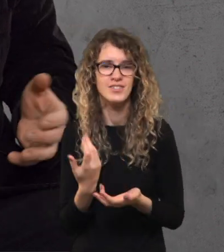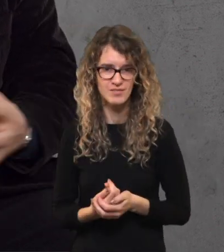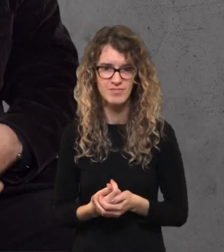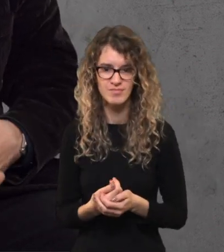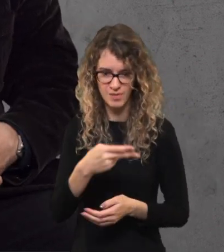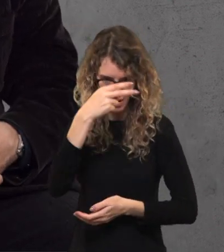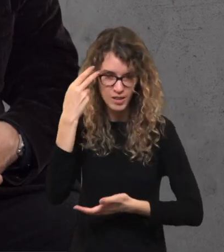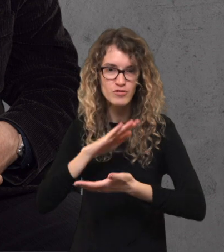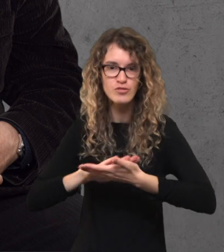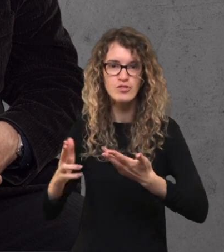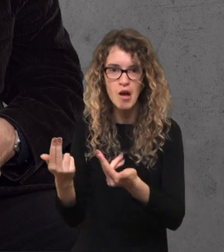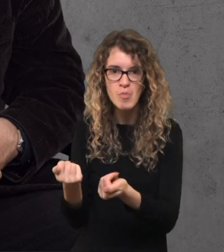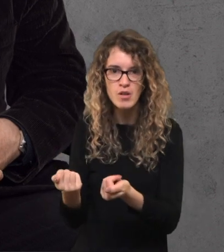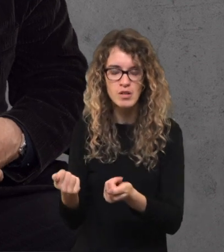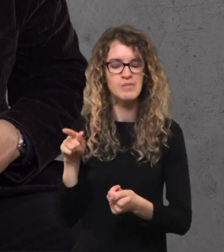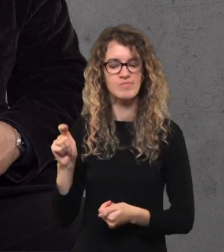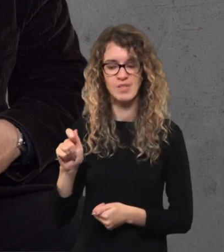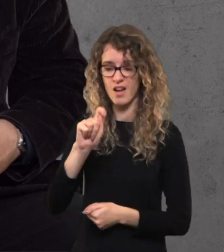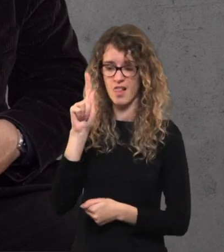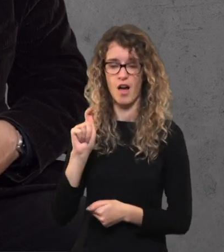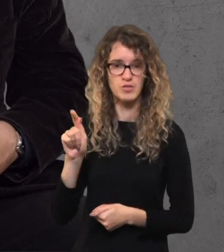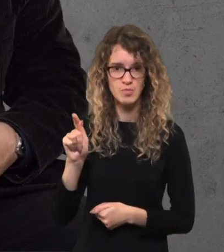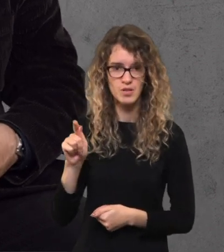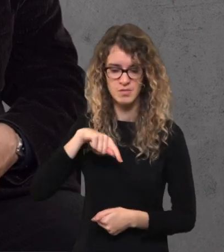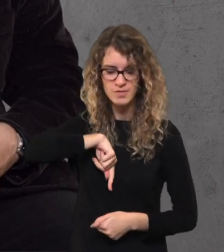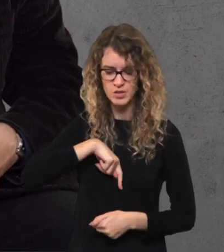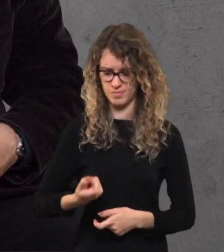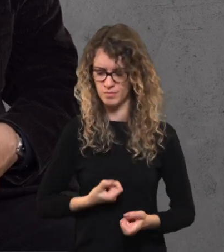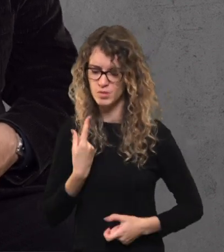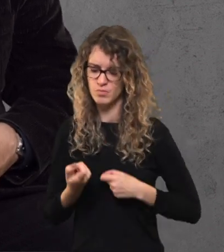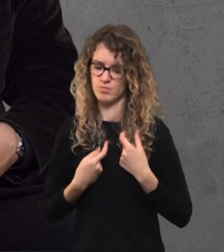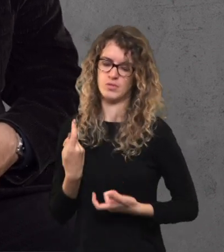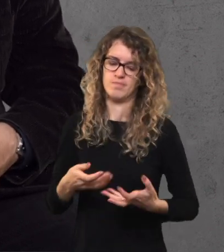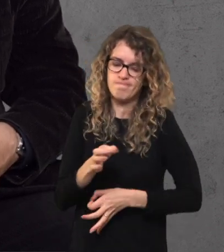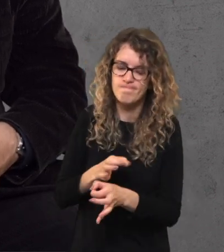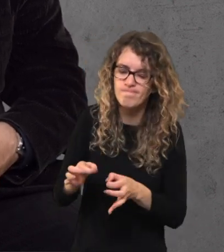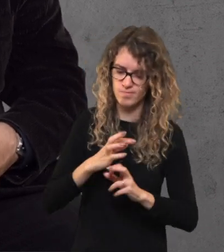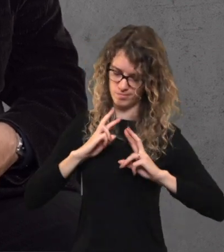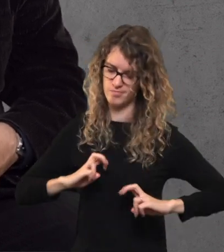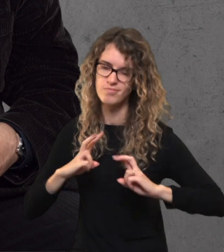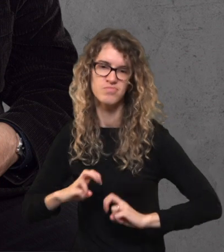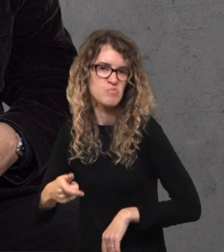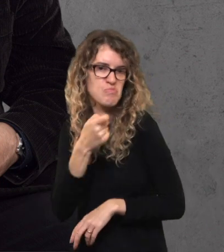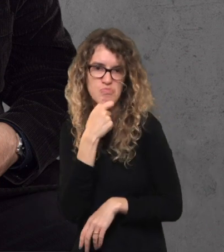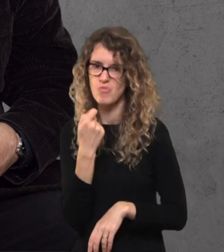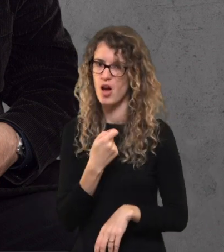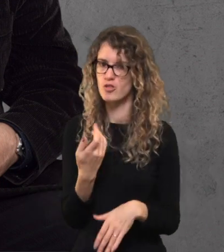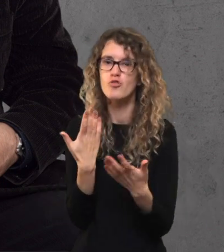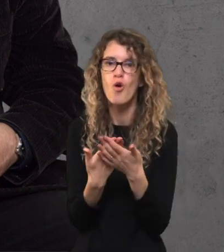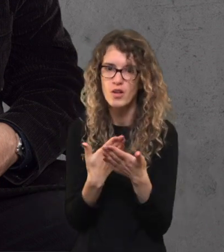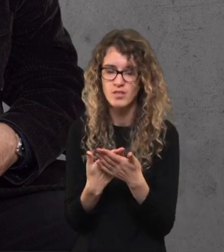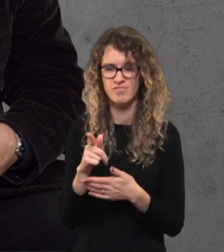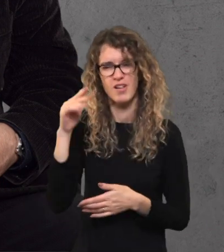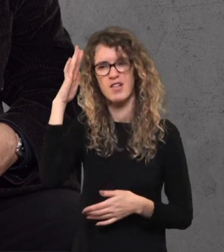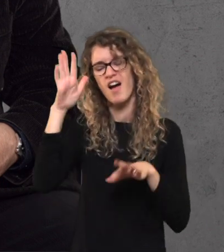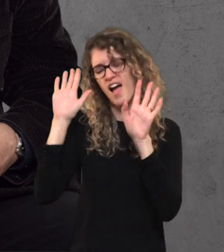Kas mes? Lietuvijas. Šito klausimo mes beveik neiškeliam. Mes neanalizuojam savo žmonių. Ir